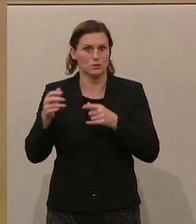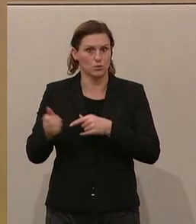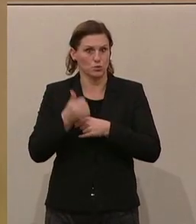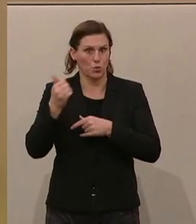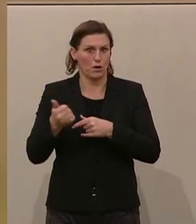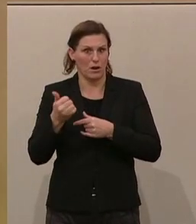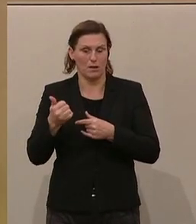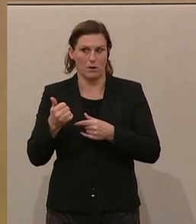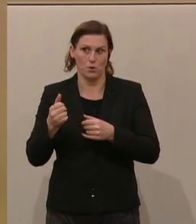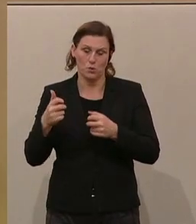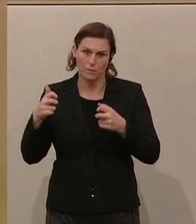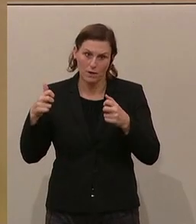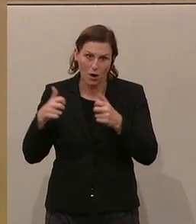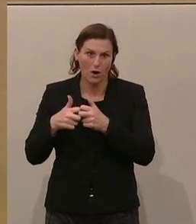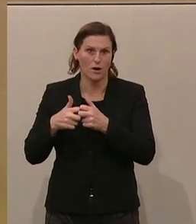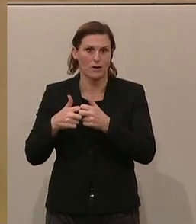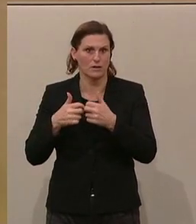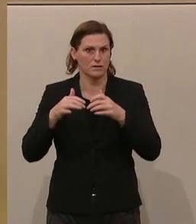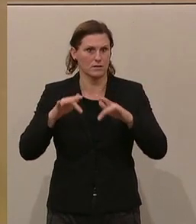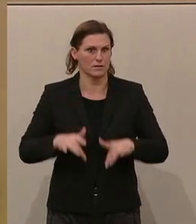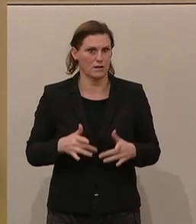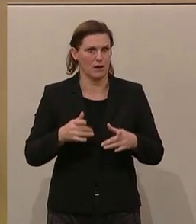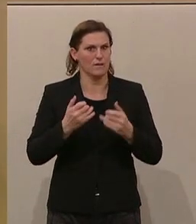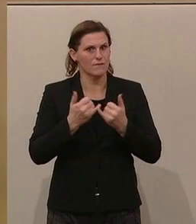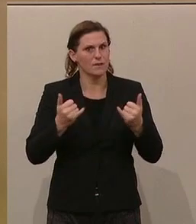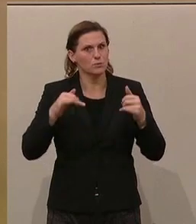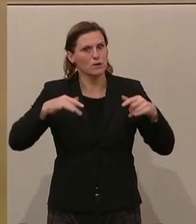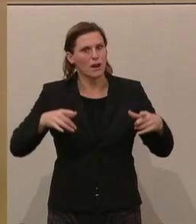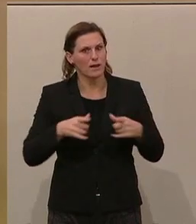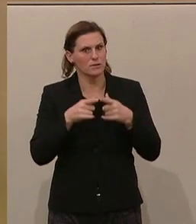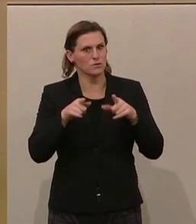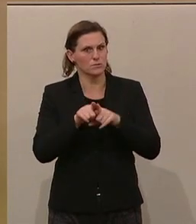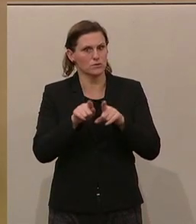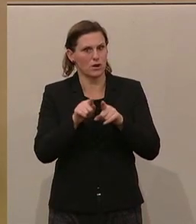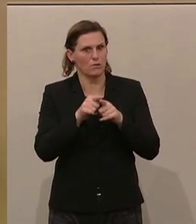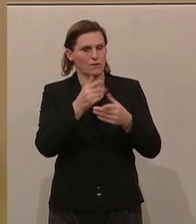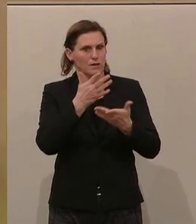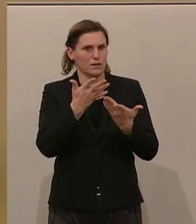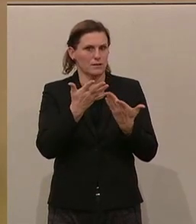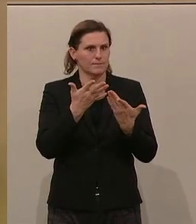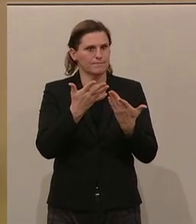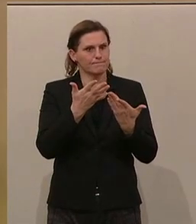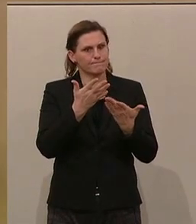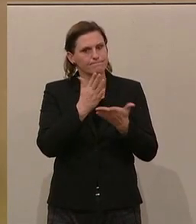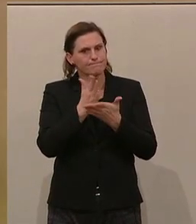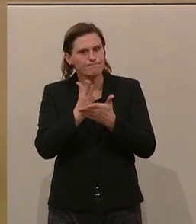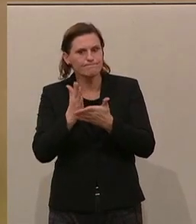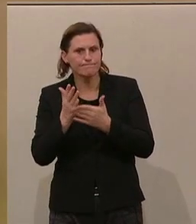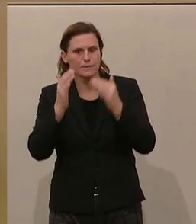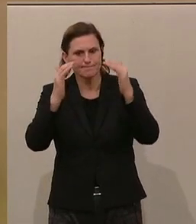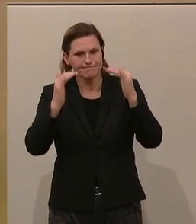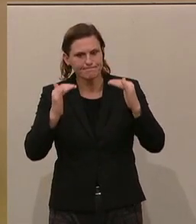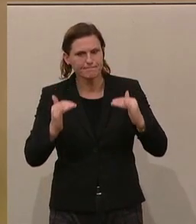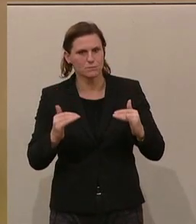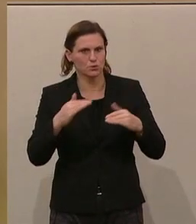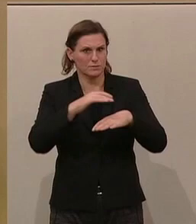Zuckerschleckchen ist. Aber man muss eben trotzdem sagen, es muss irgendwo Leistung eingeordnet werden. Sie muss auch bis zu einem gewissen Grad festgestellt werden.